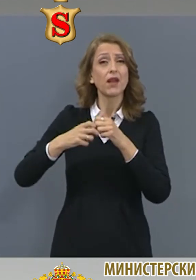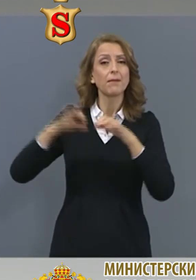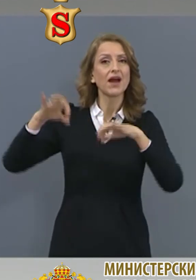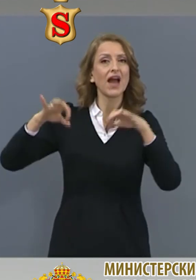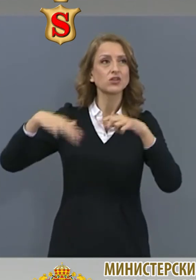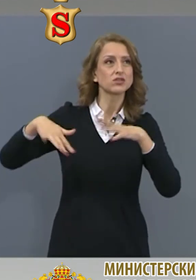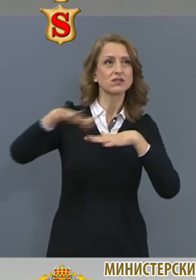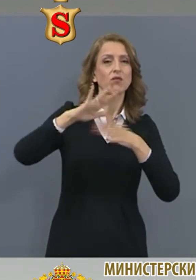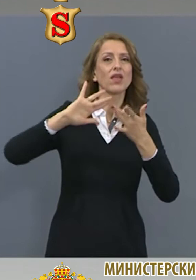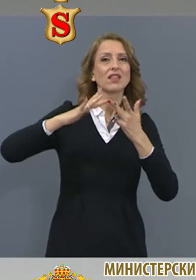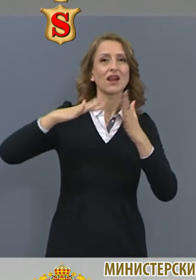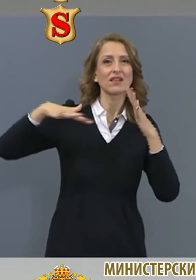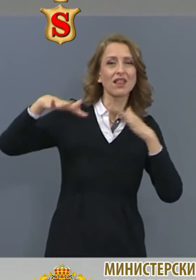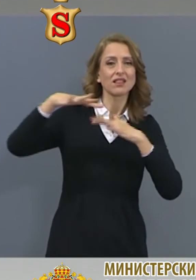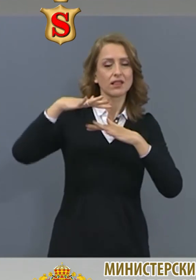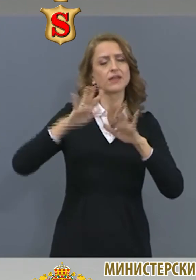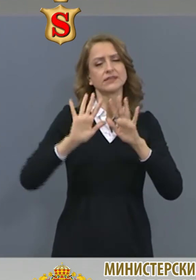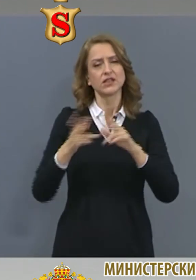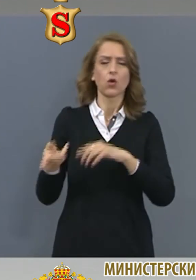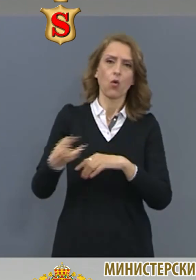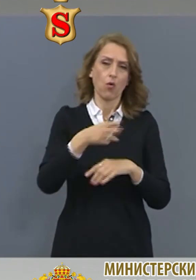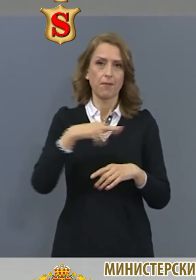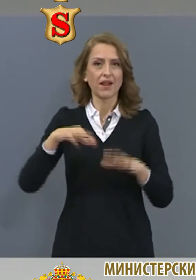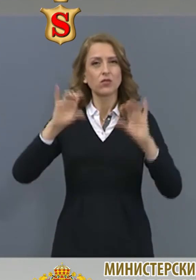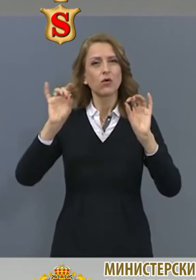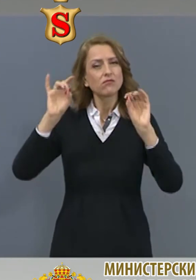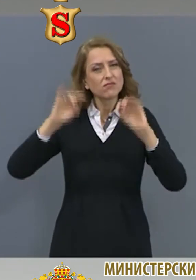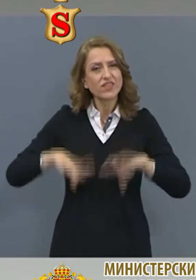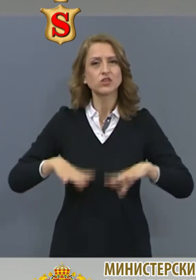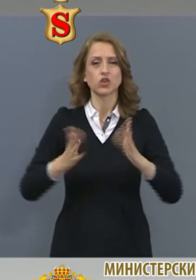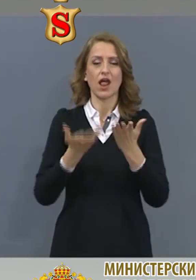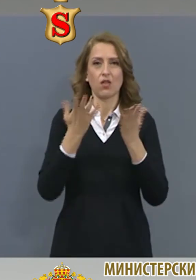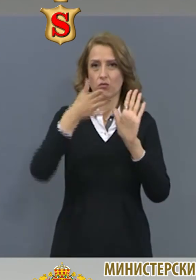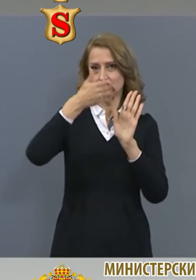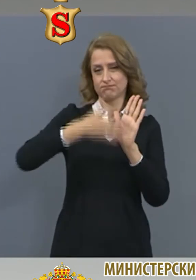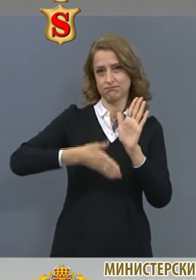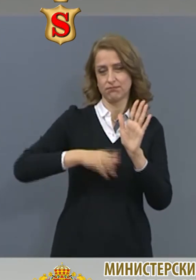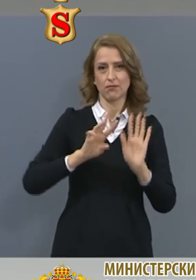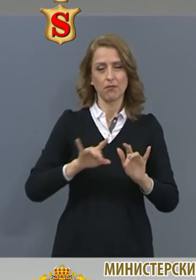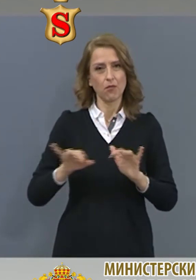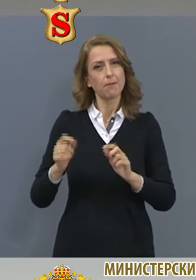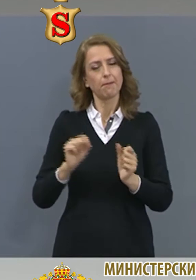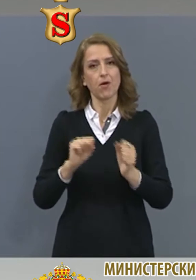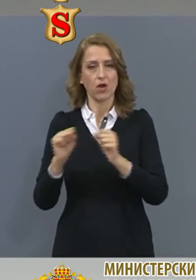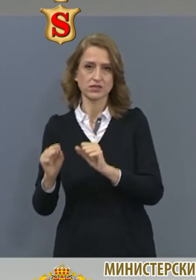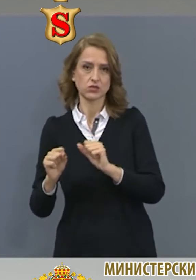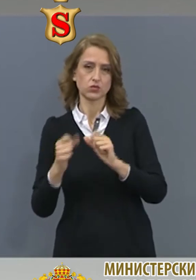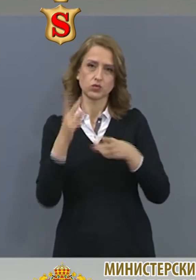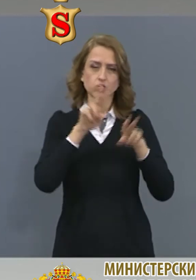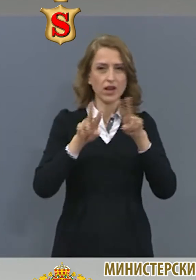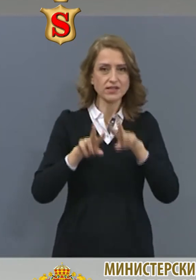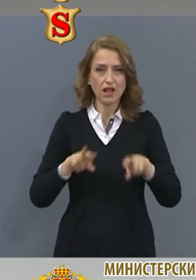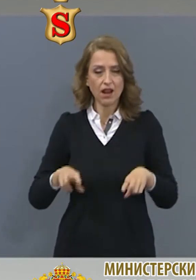качеството на интернета. За съжаление ще трябва да се върна на първоначалния портал и в някакъв друг момент да разгледаме...